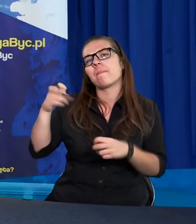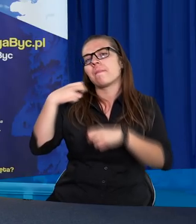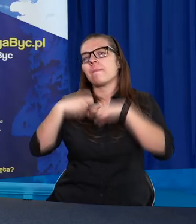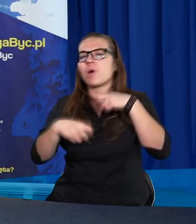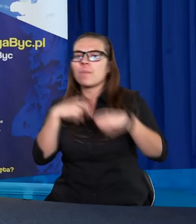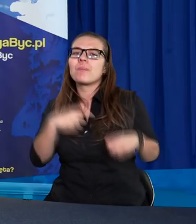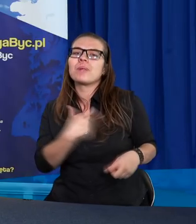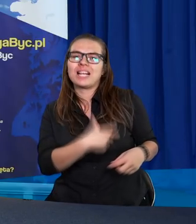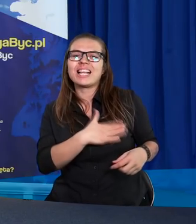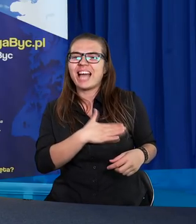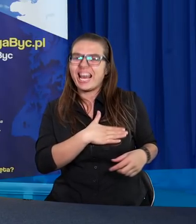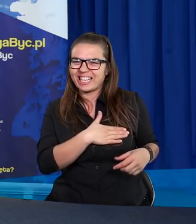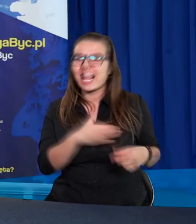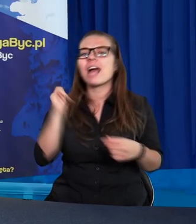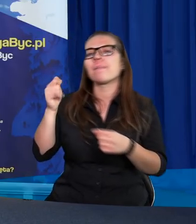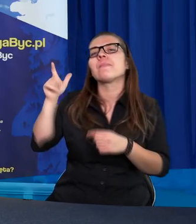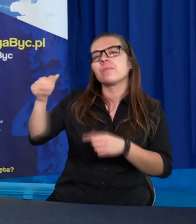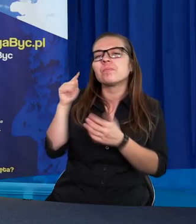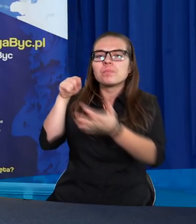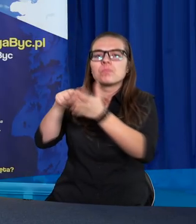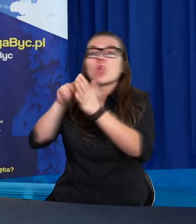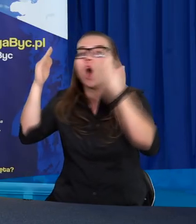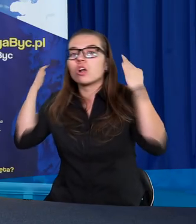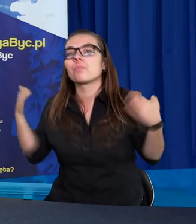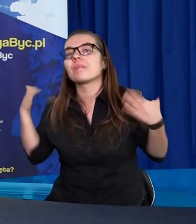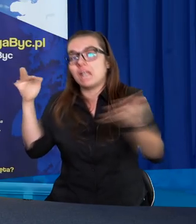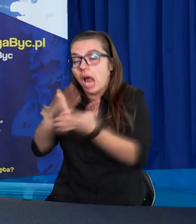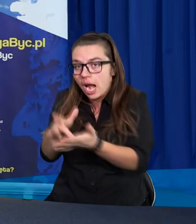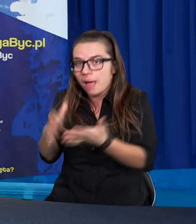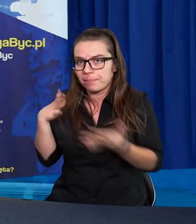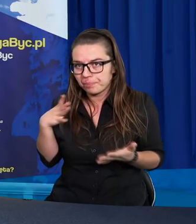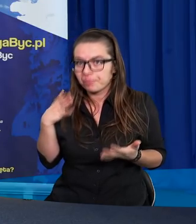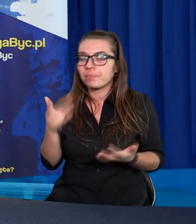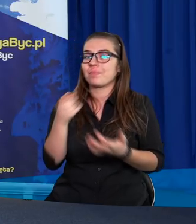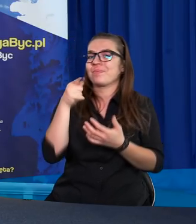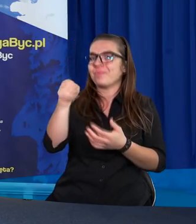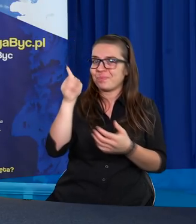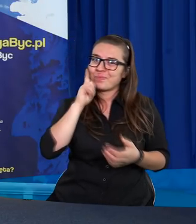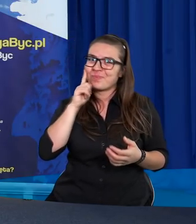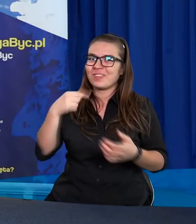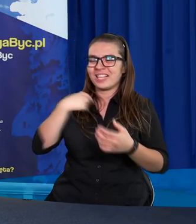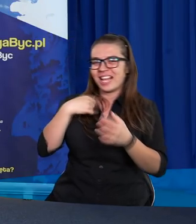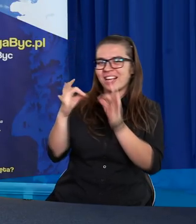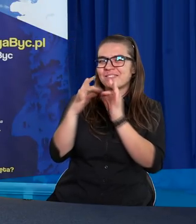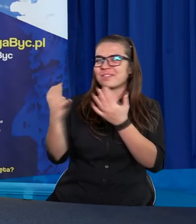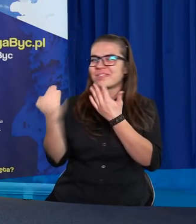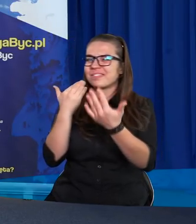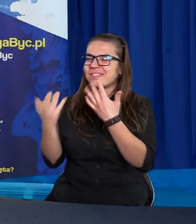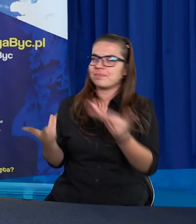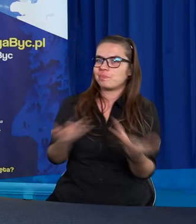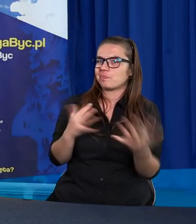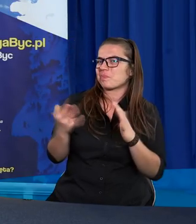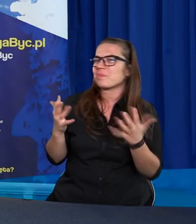sercem i trafił właśnie do szpitala. Historia relacji pomiędzy mną a tym mężczyzną nie była